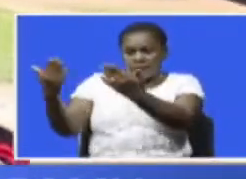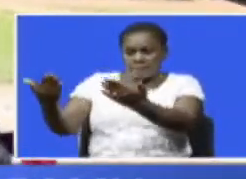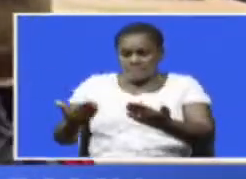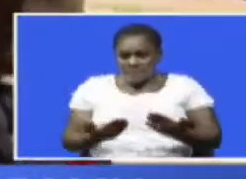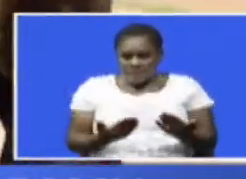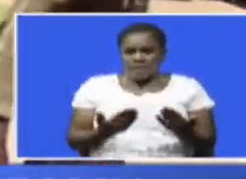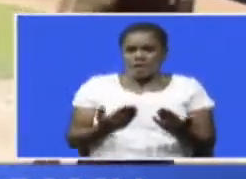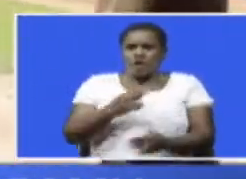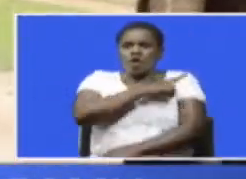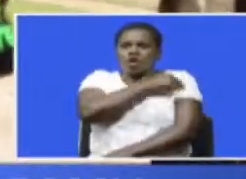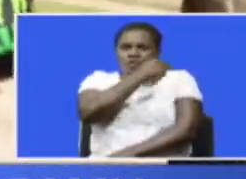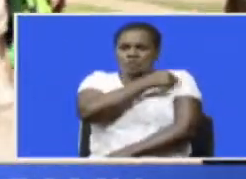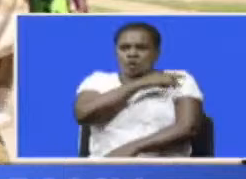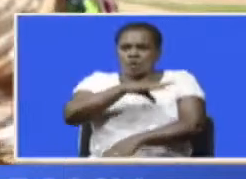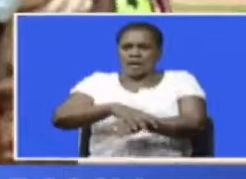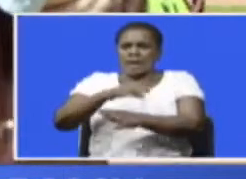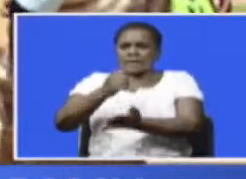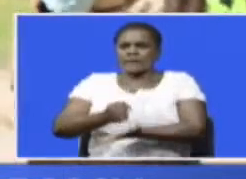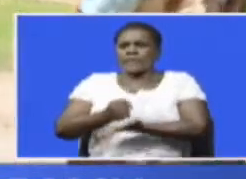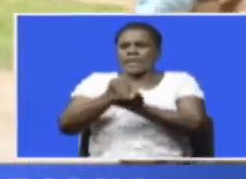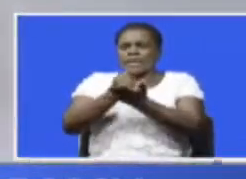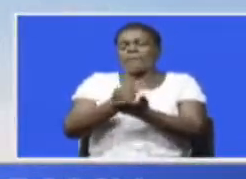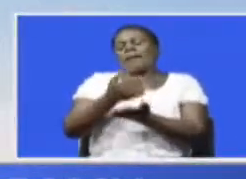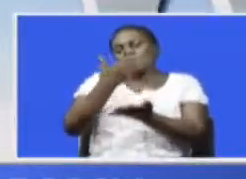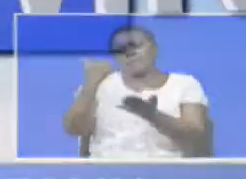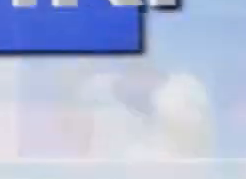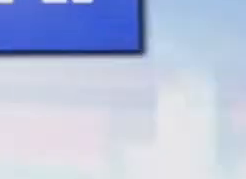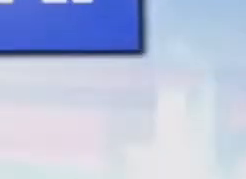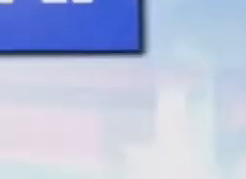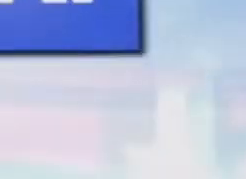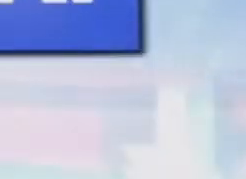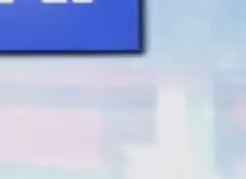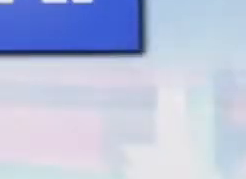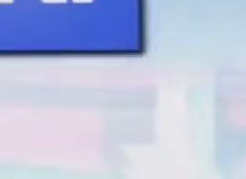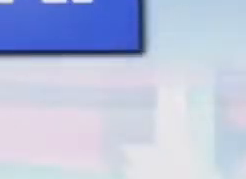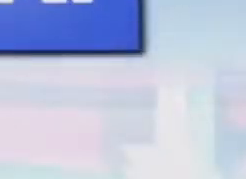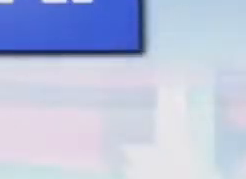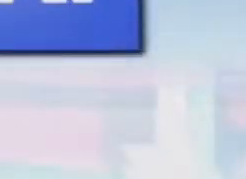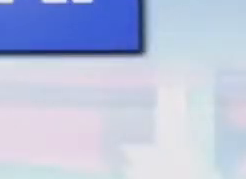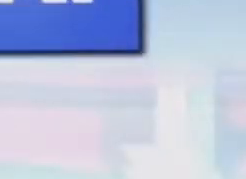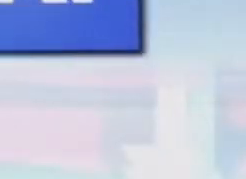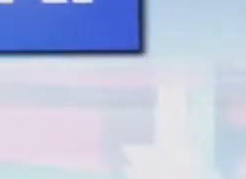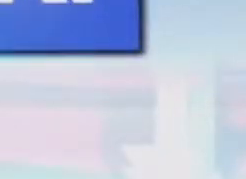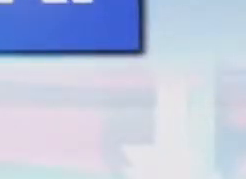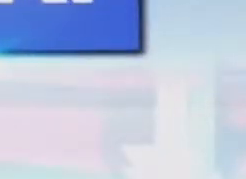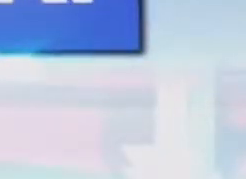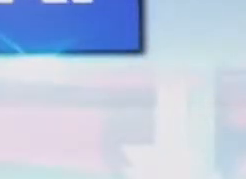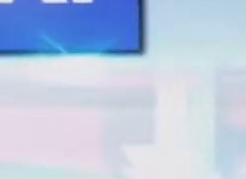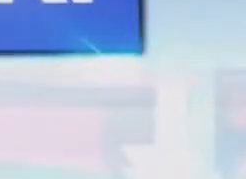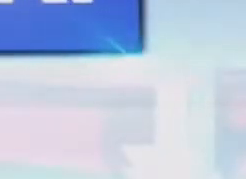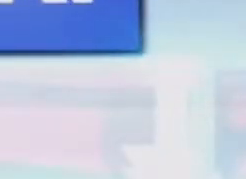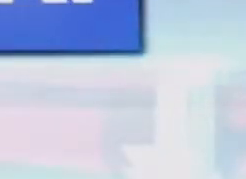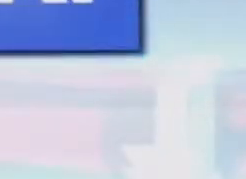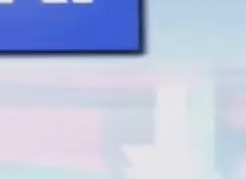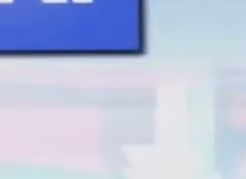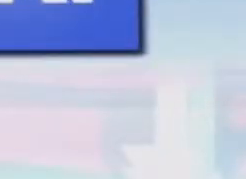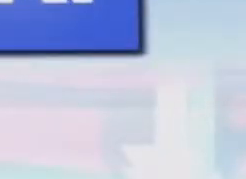huku kijabe wasaidike lawa how easy kutitonle wakiri wakiri wakiri wakiri wakiri wakiri musik wakiri